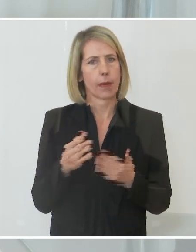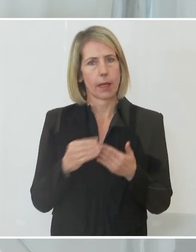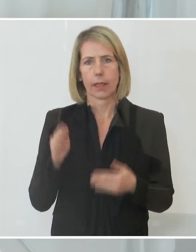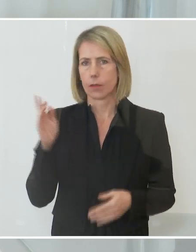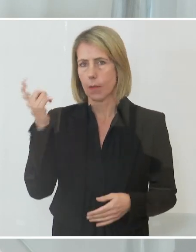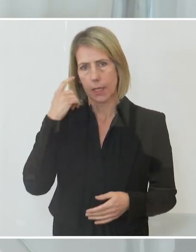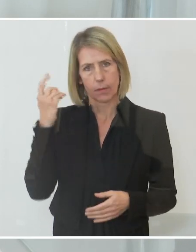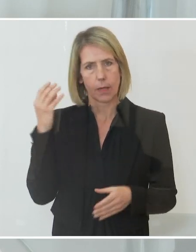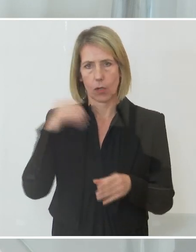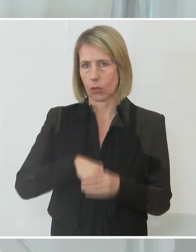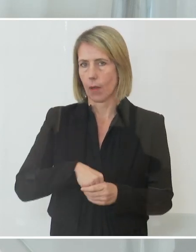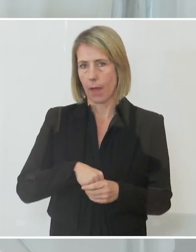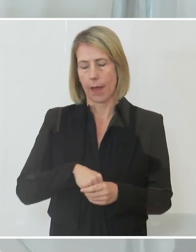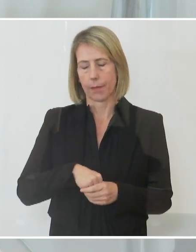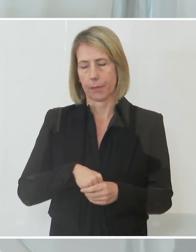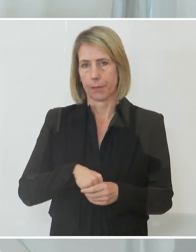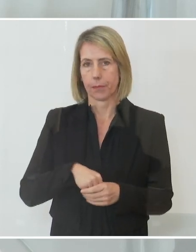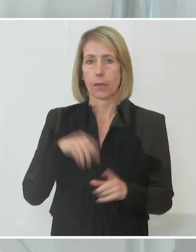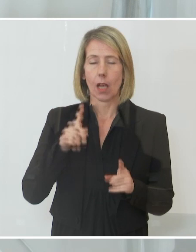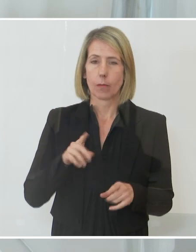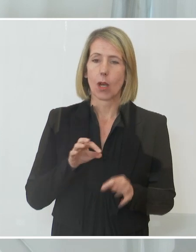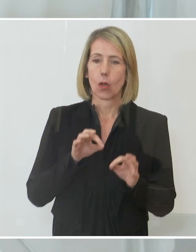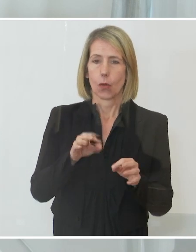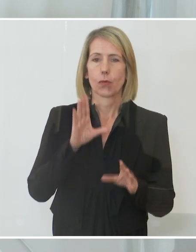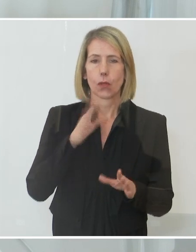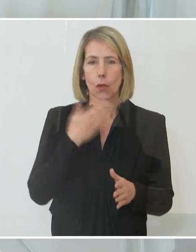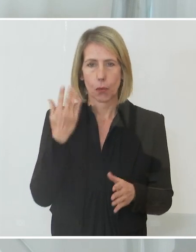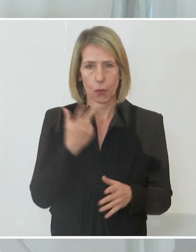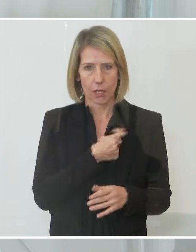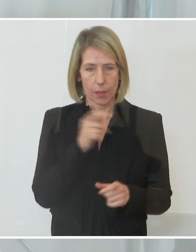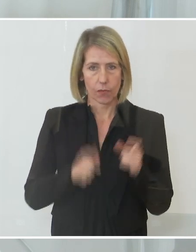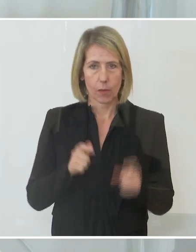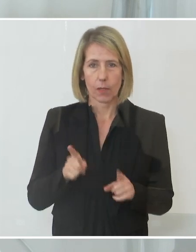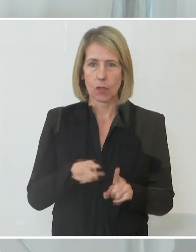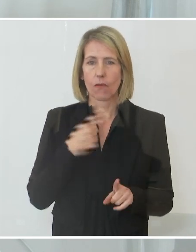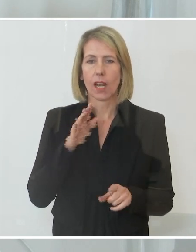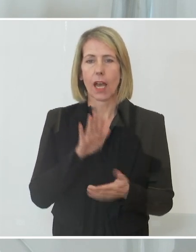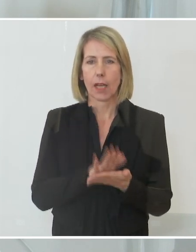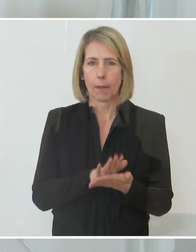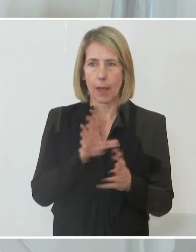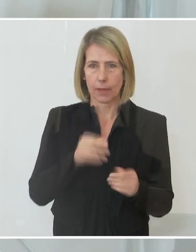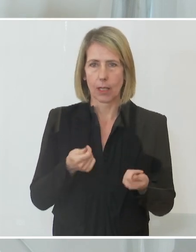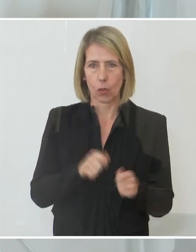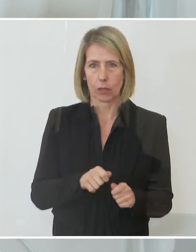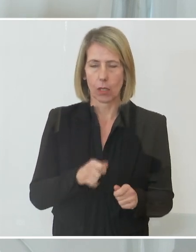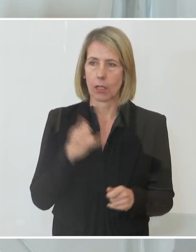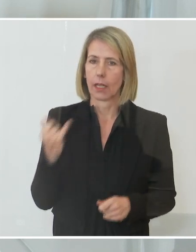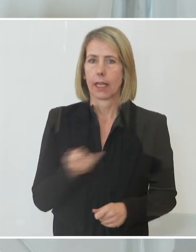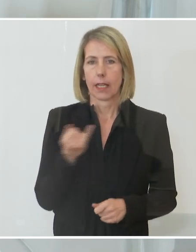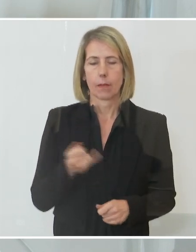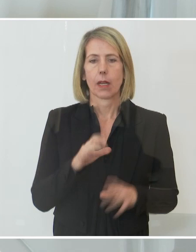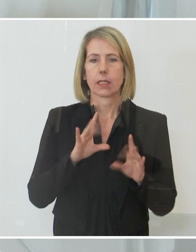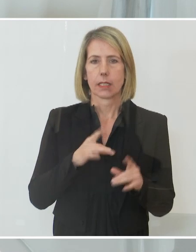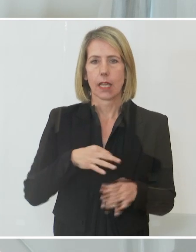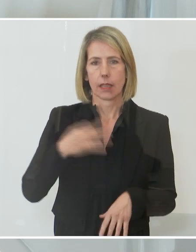Expertenmeinung. Aber wie lange bleibt der Lockdown für Ungeimpfte aufrechnen? zum einen, er ist immer ja auf zehn Tage beschlossen,